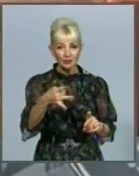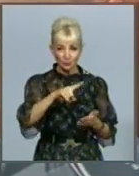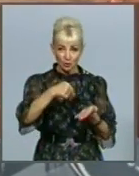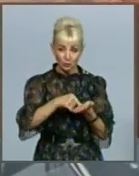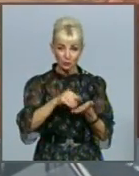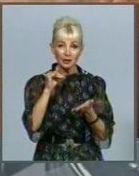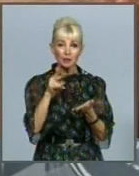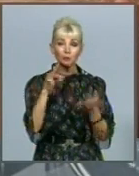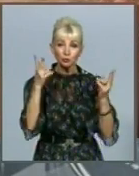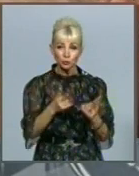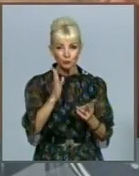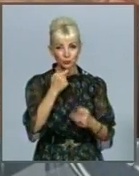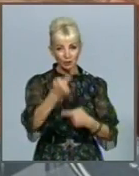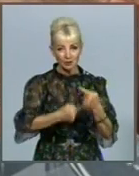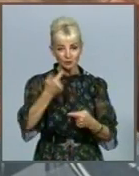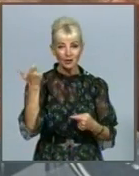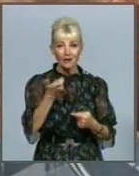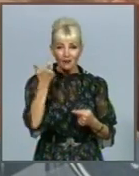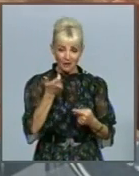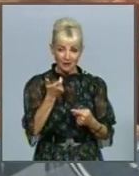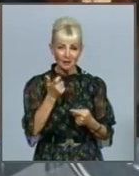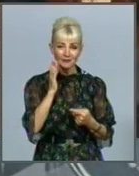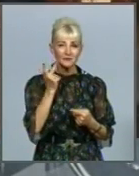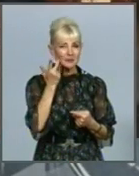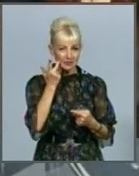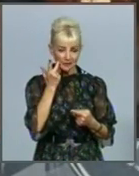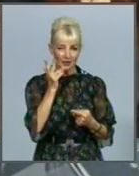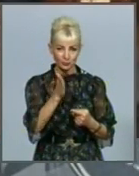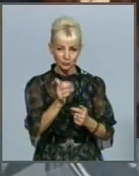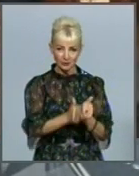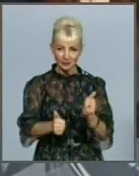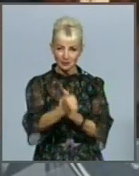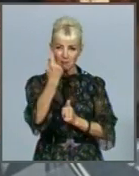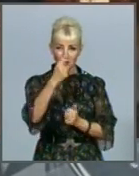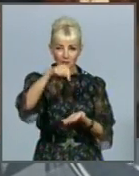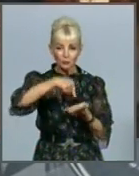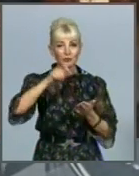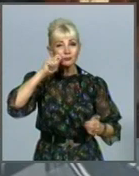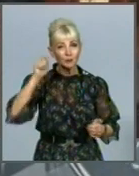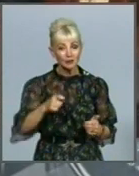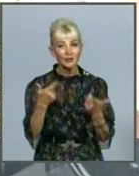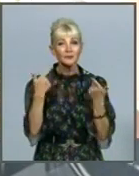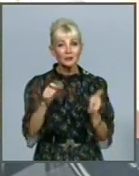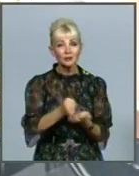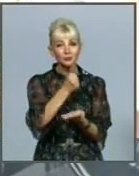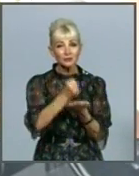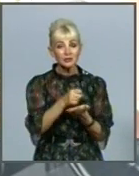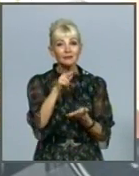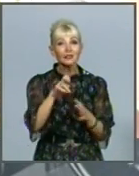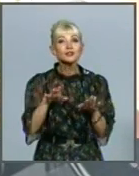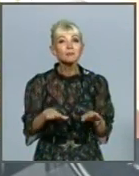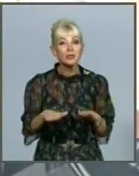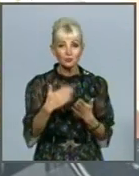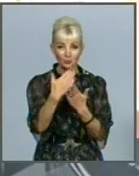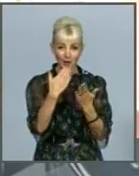стане традиційною. Адже Харків не здає своїх лідерських позицій. Він став першим містом в Україні, де ухвалили навіть місцеву